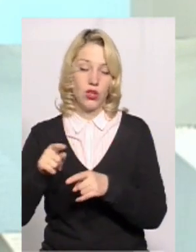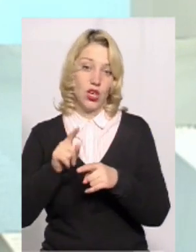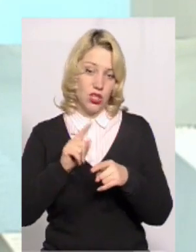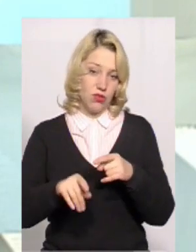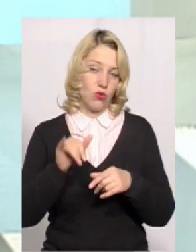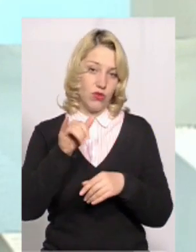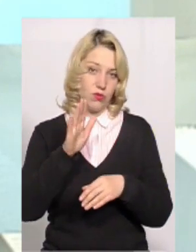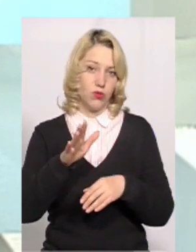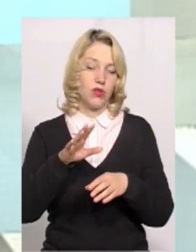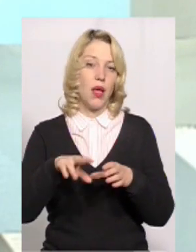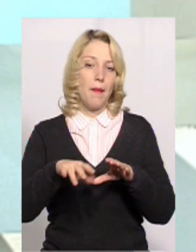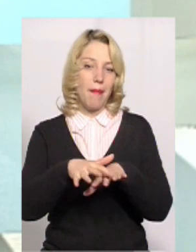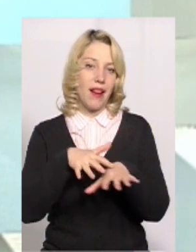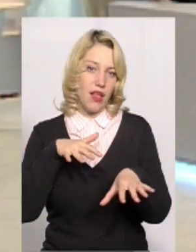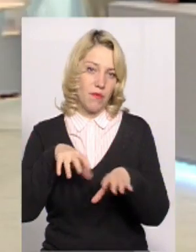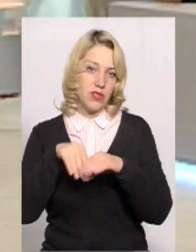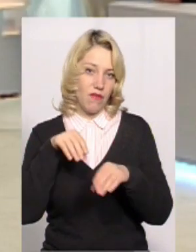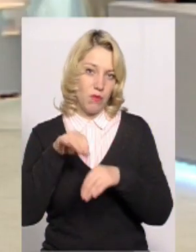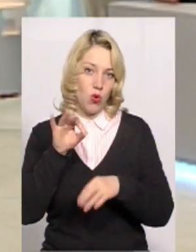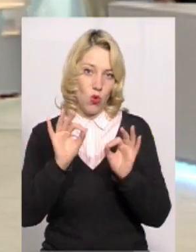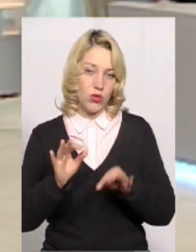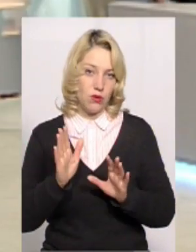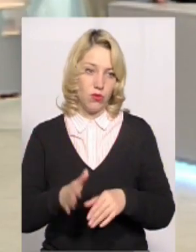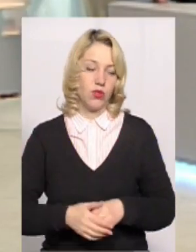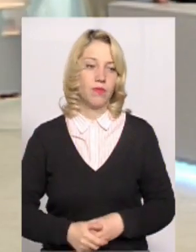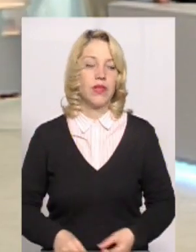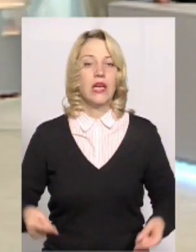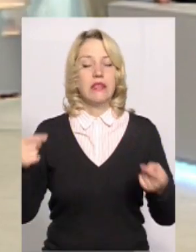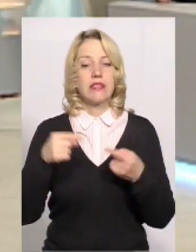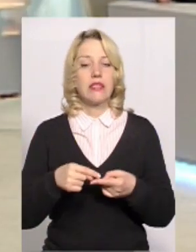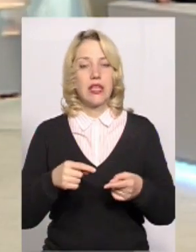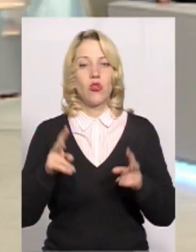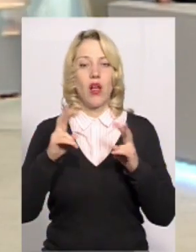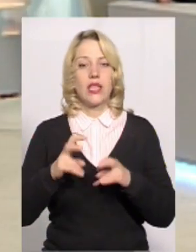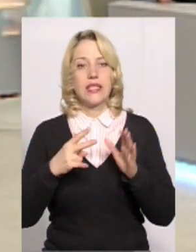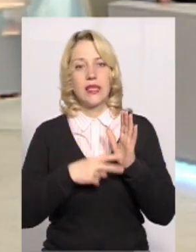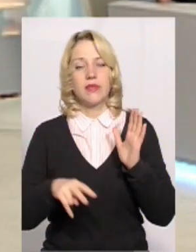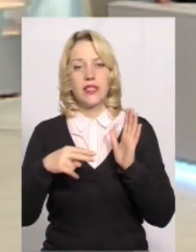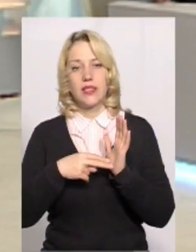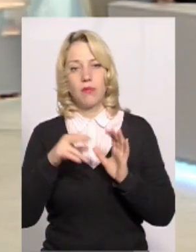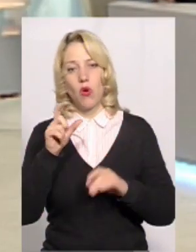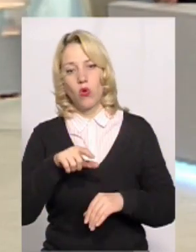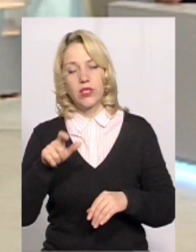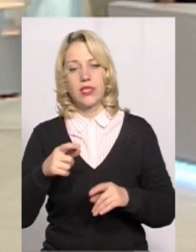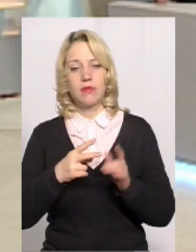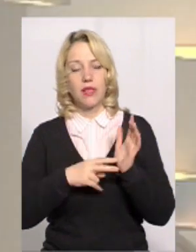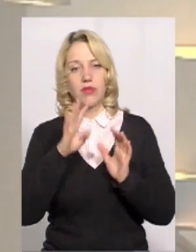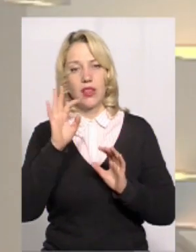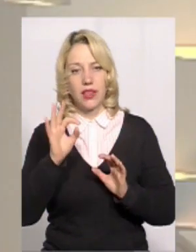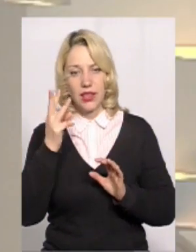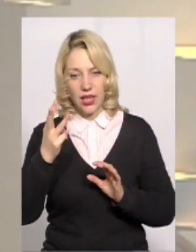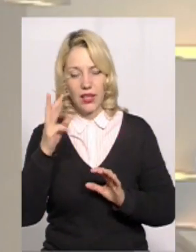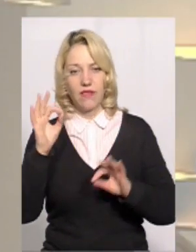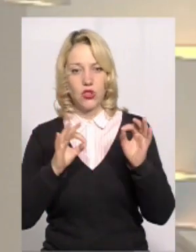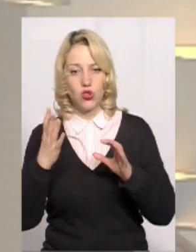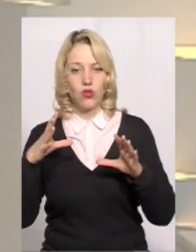парламентські вибори. І згідно з аналізом опори, 77 осіб, а це 73 відсотки, що включені до складу окружних